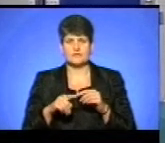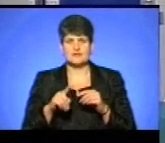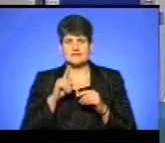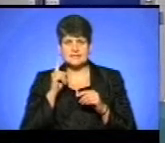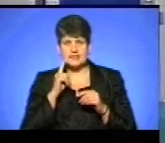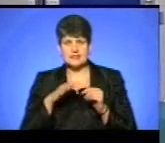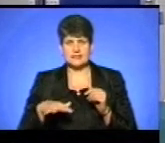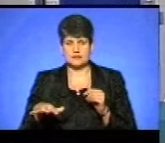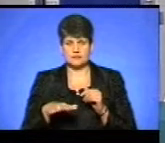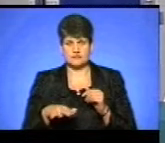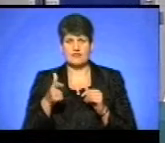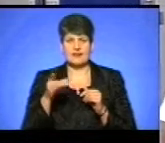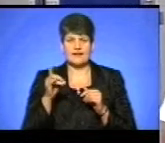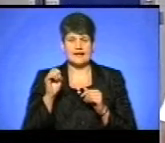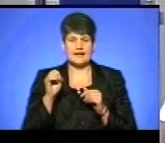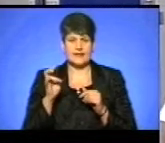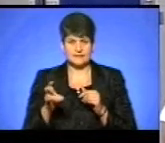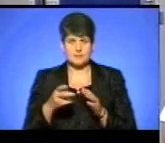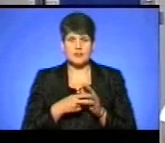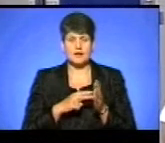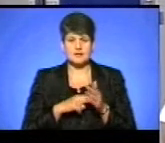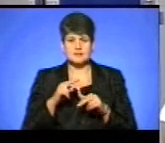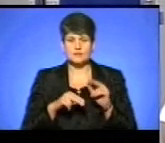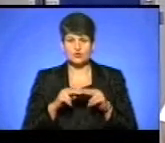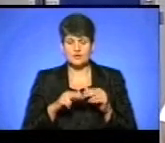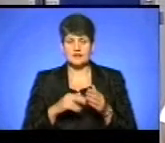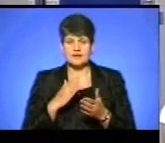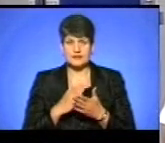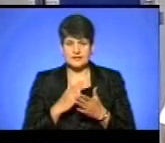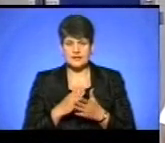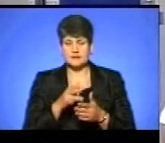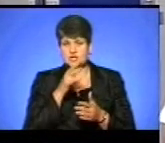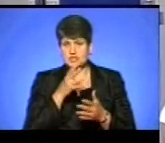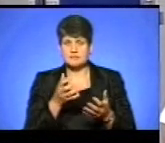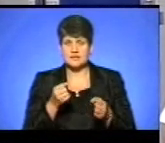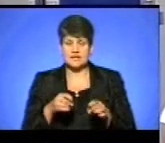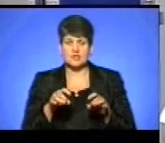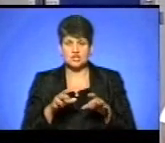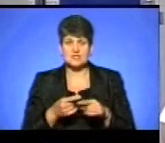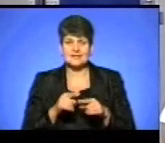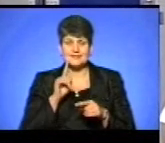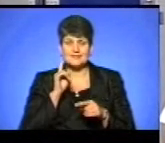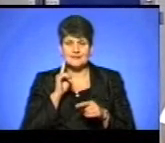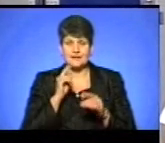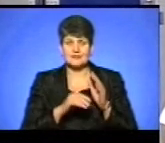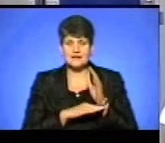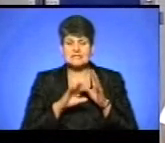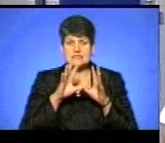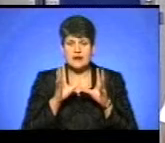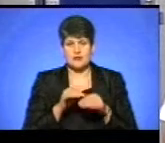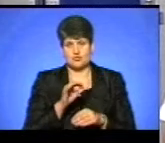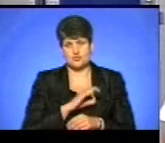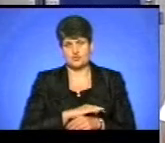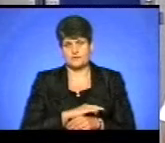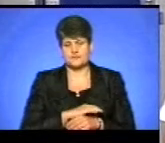Коротше кажучи, в генплані, ні в плані забудови, який діяв на час прийняття рішення, це зелені насадження загального користування.